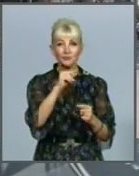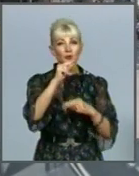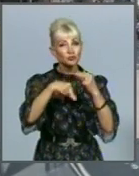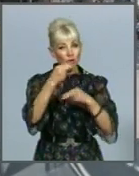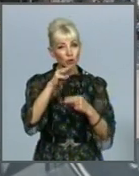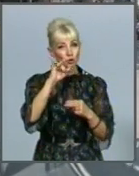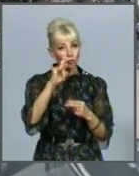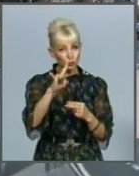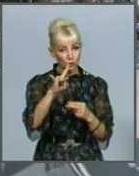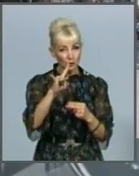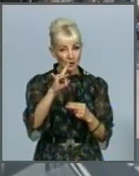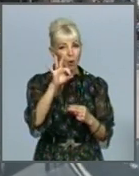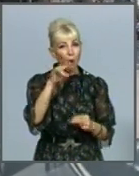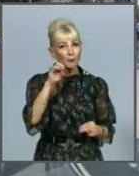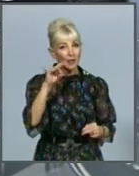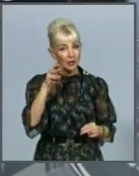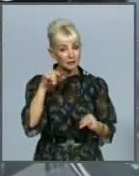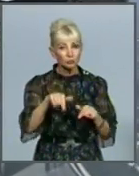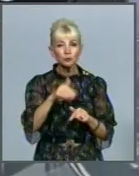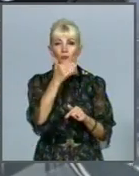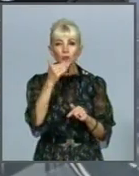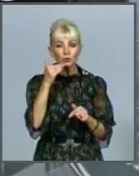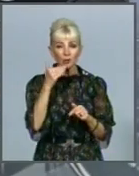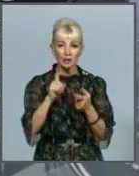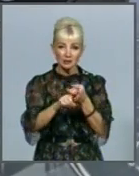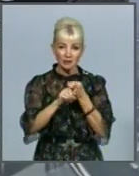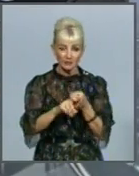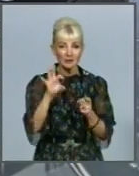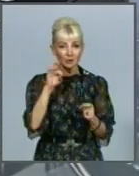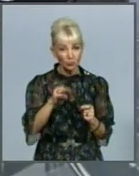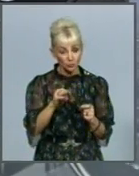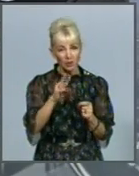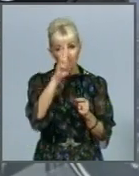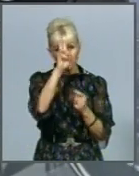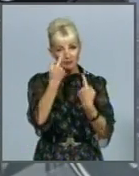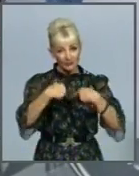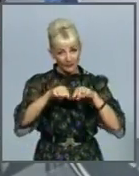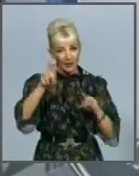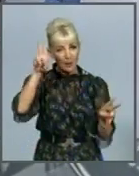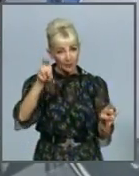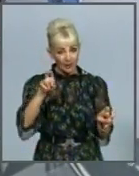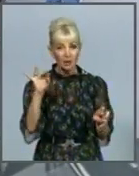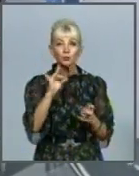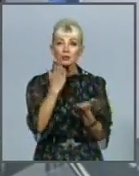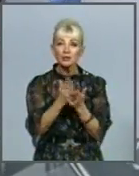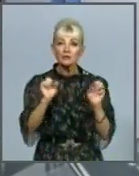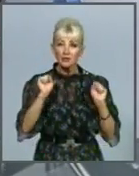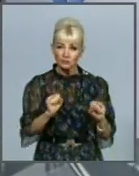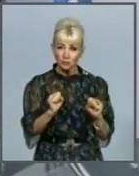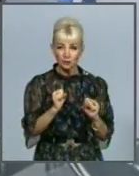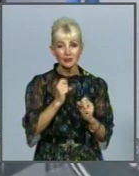оператора. Тут пояснюють фахівці, багато чого залежатиме від тієї чи іншої компанії. Але є можливість